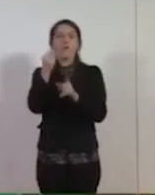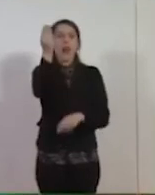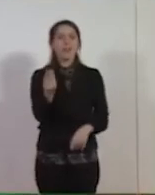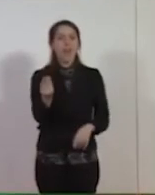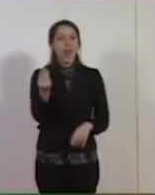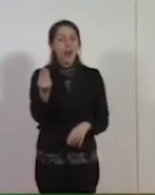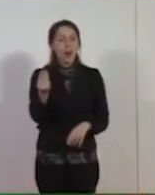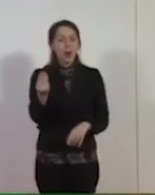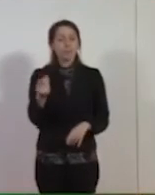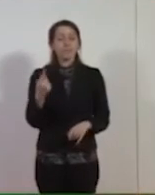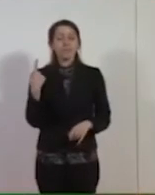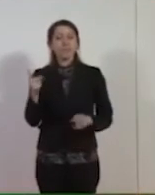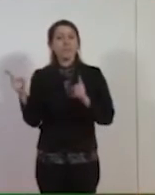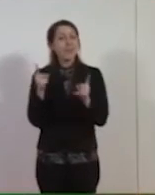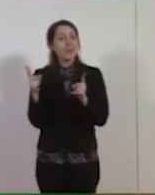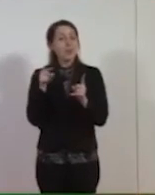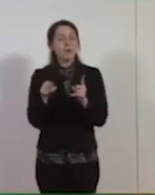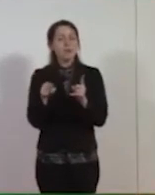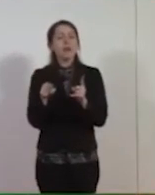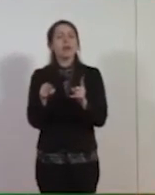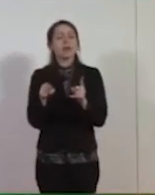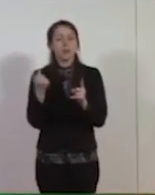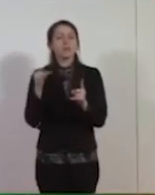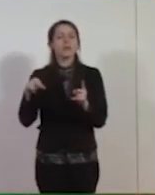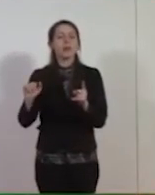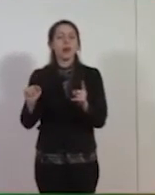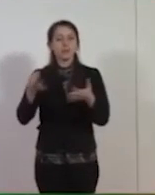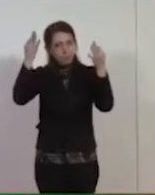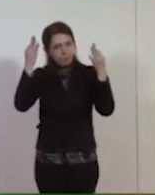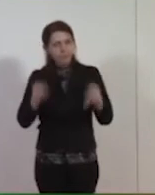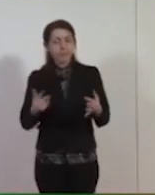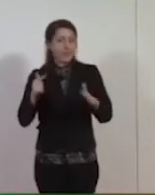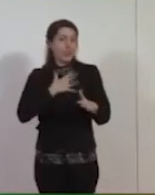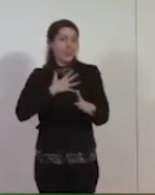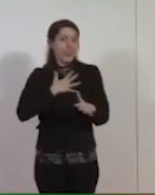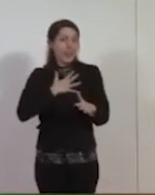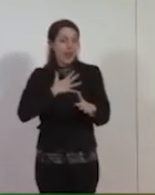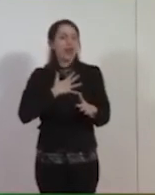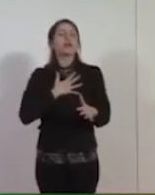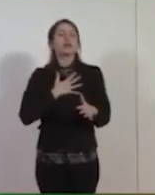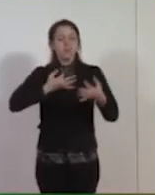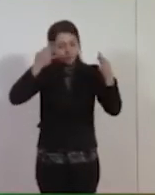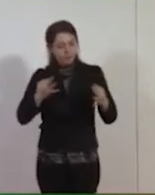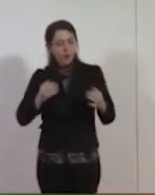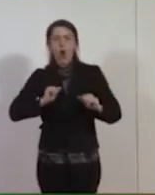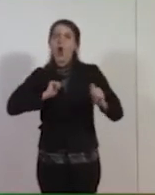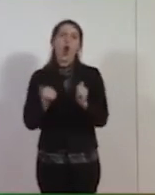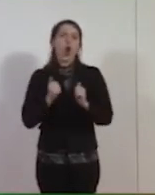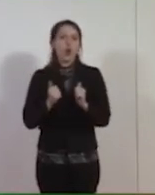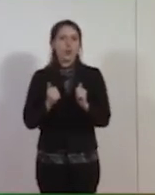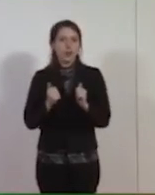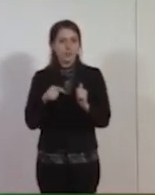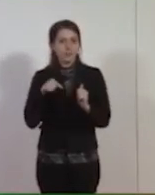In quel momento lei decide, fa una scelta a 17 anni che è quella della lotta partigiana.